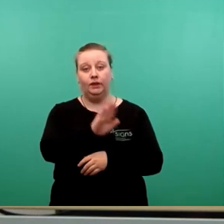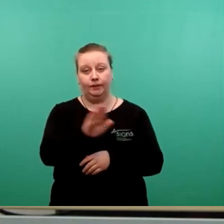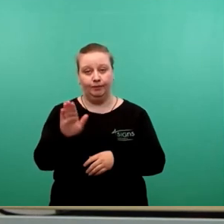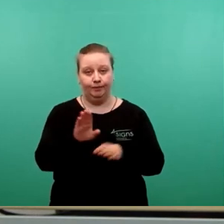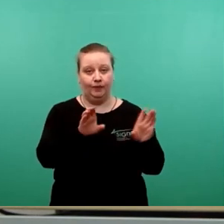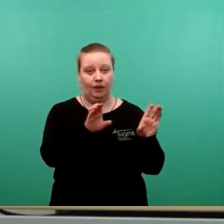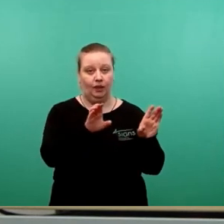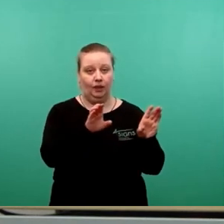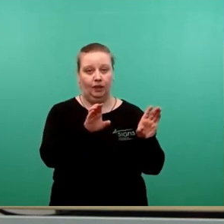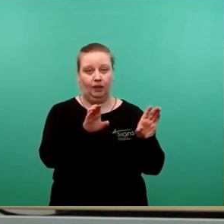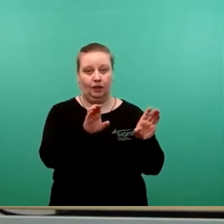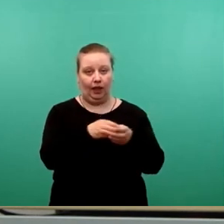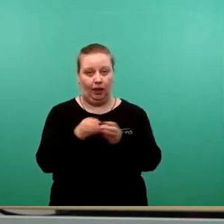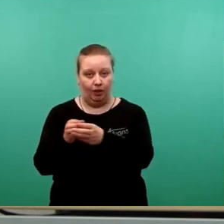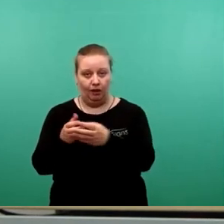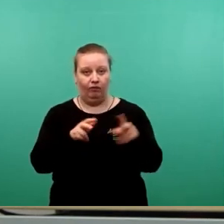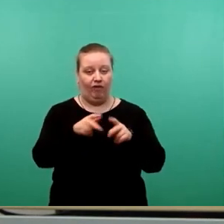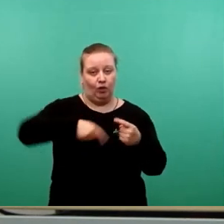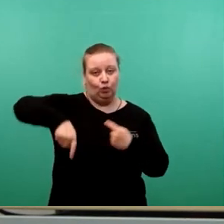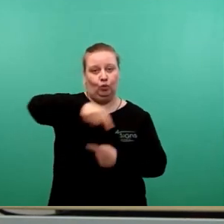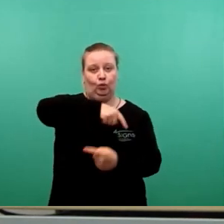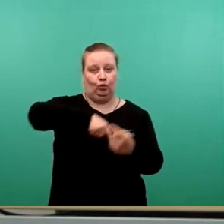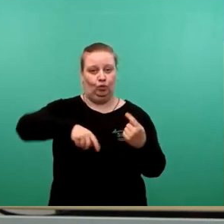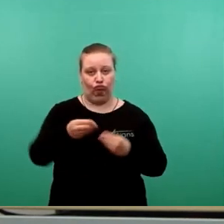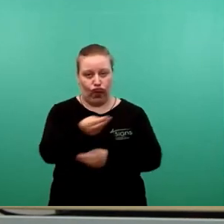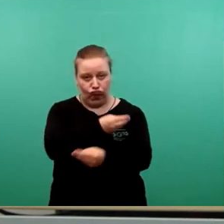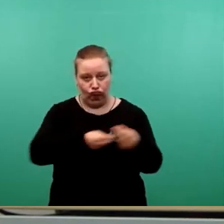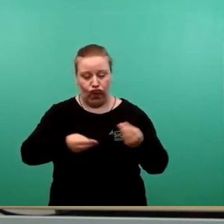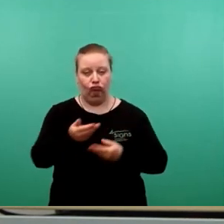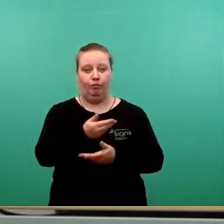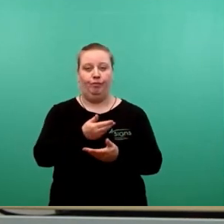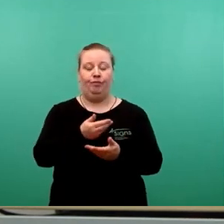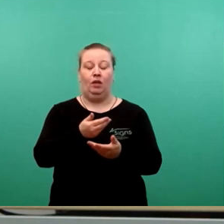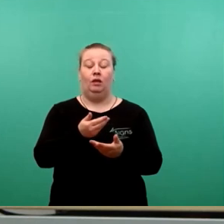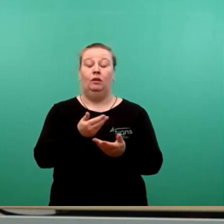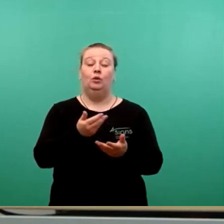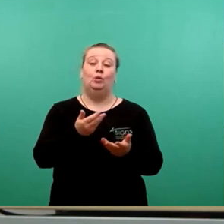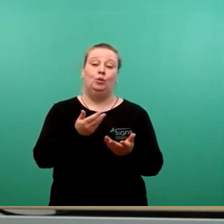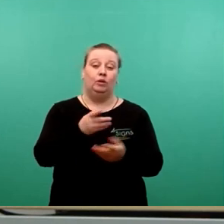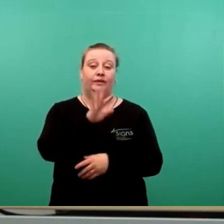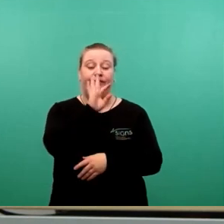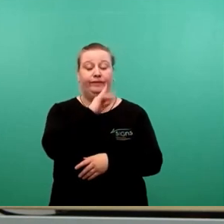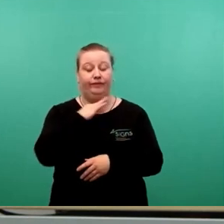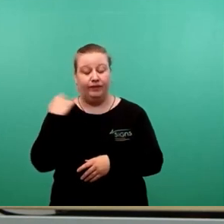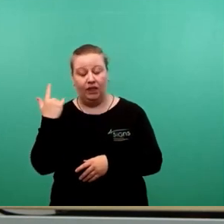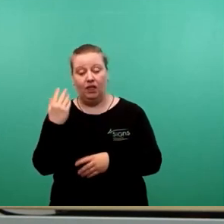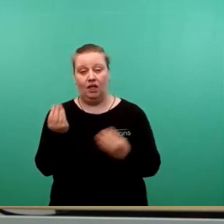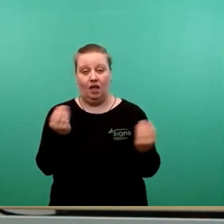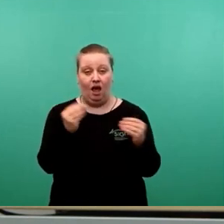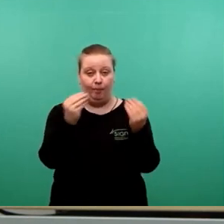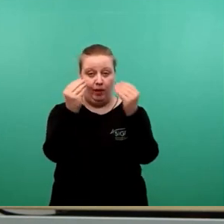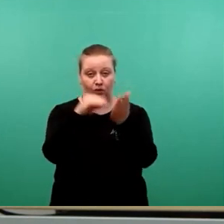Verwaltungsumlauf gegangen ist. Da gab es sehr, sehr umfangreiche Anmerkungen